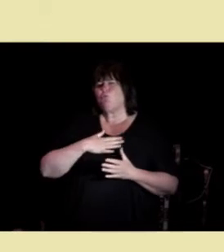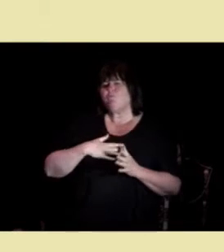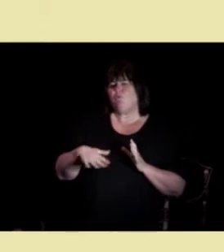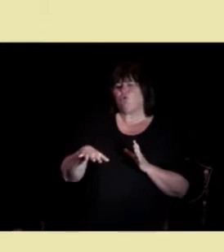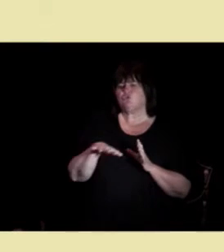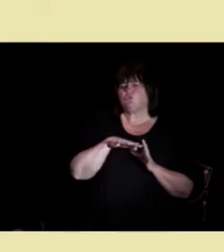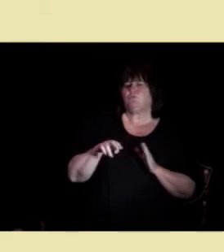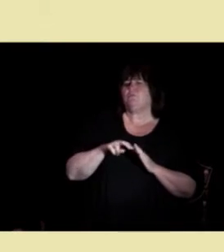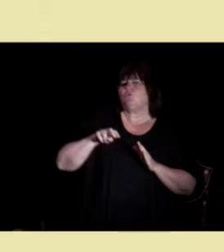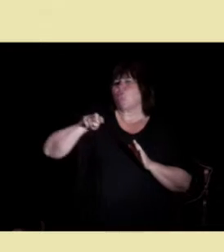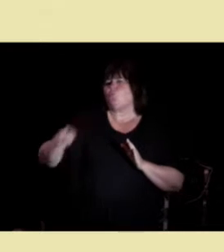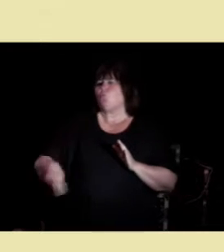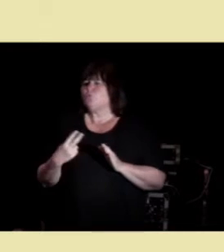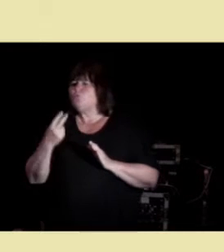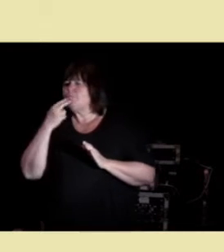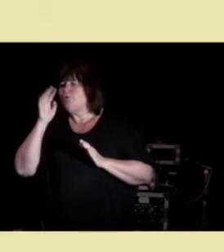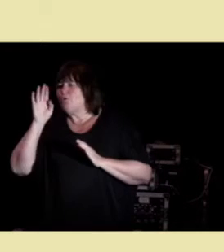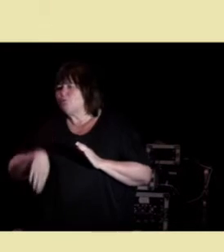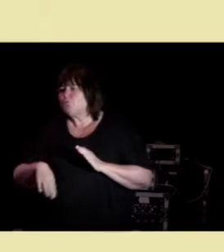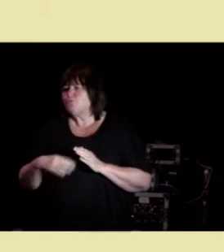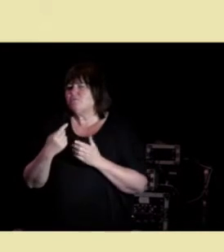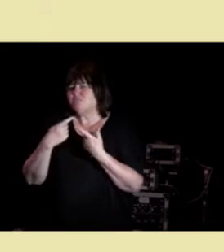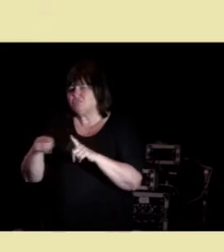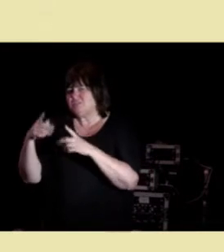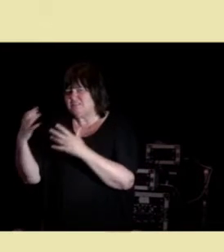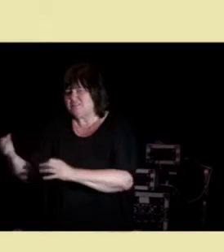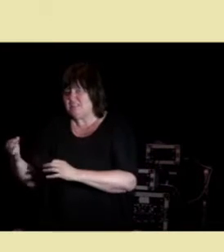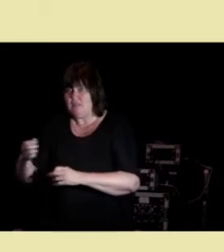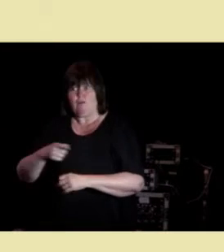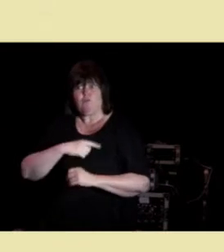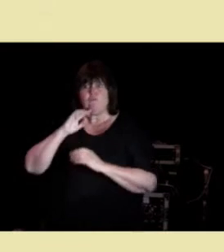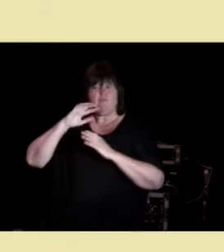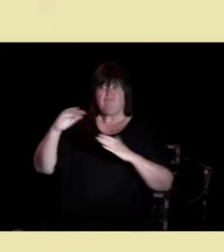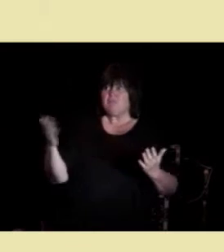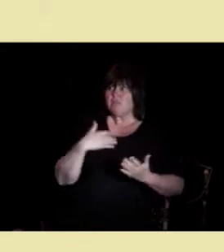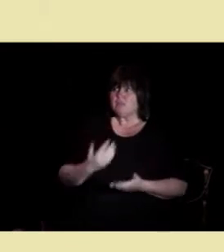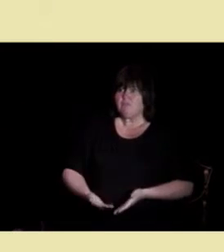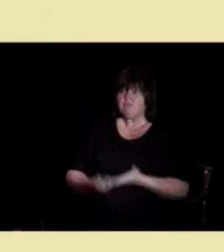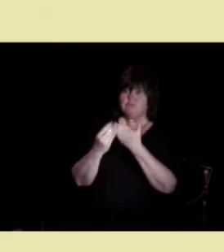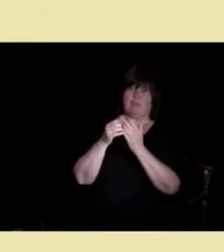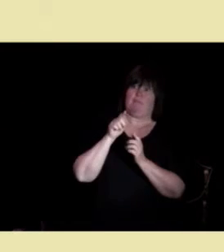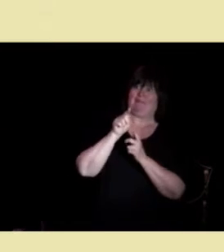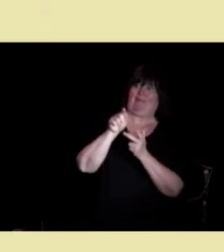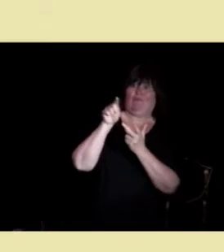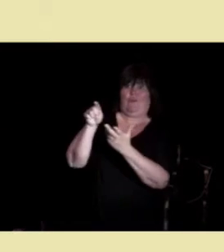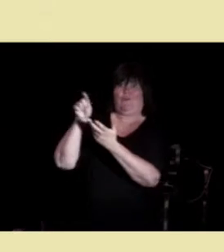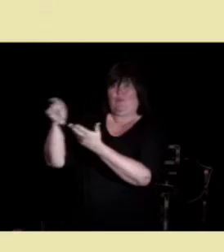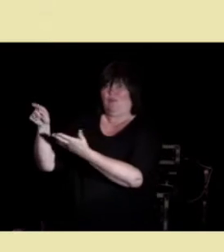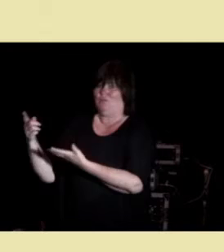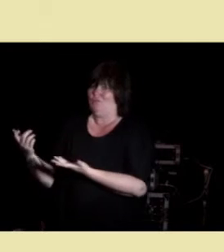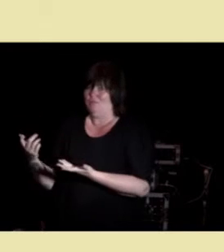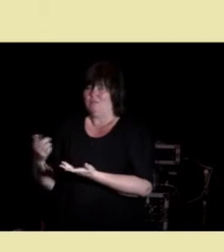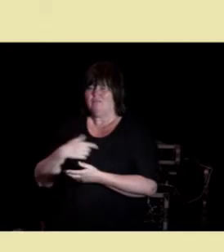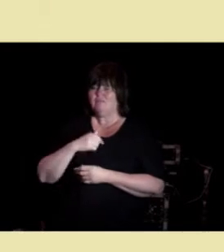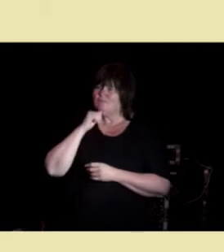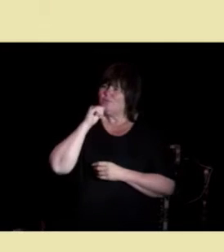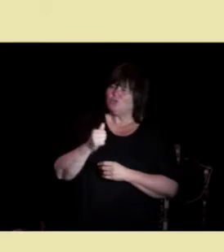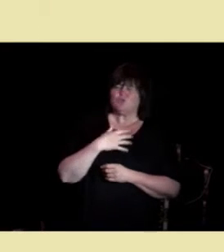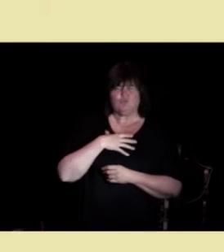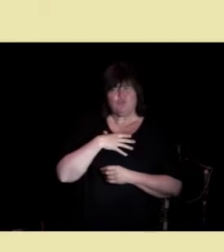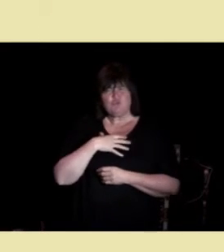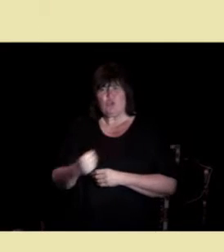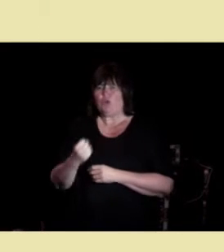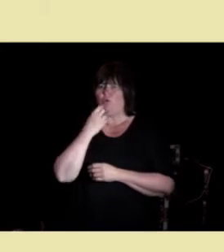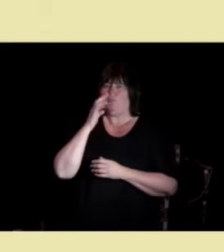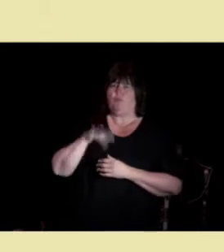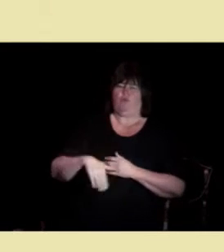Prøv ut noen ting, for vi vet ikke hva som er til hjelp for den og den og den. Og man må tørre å prøve